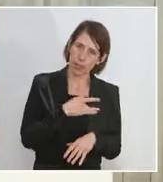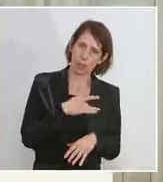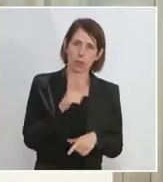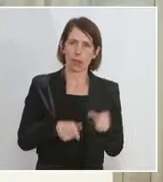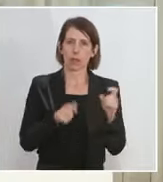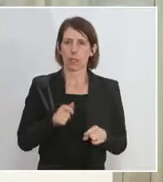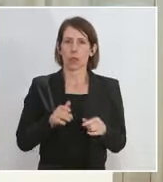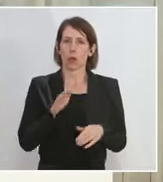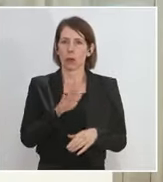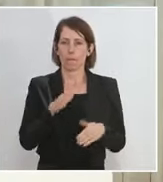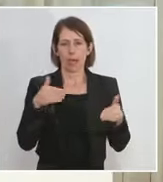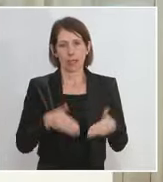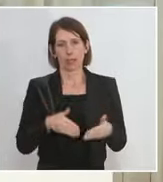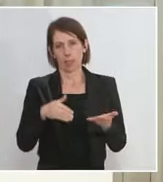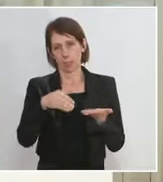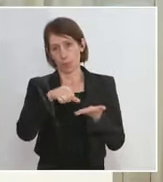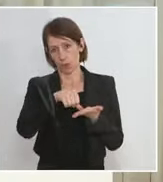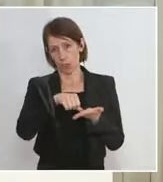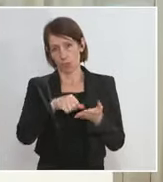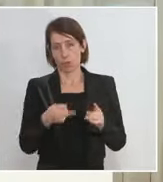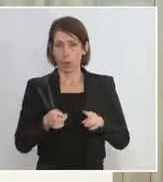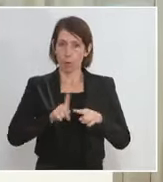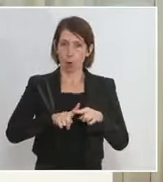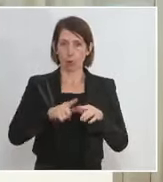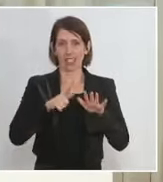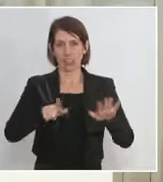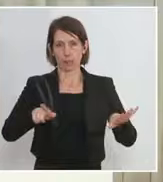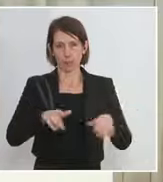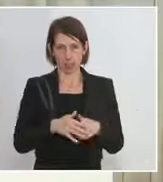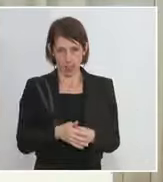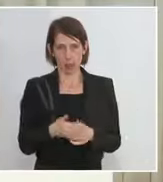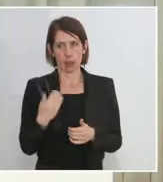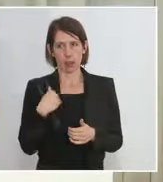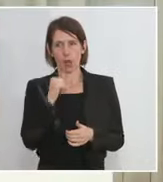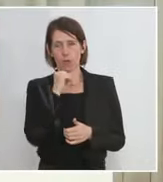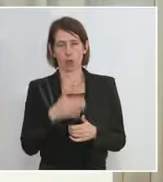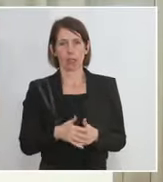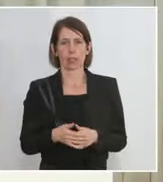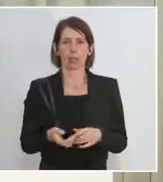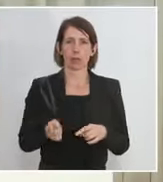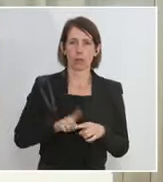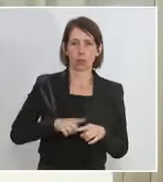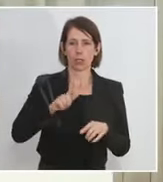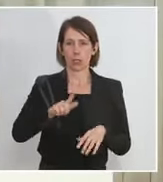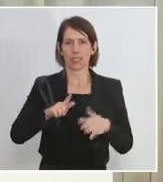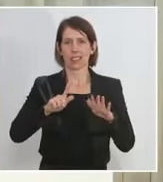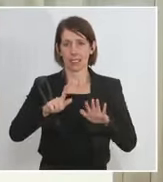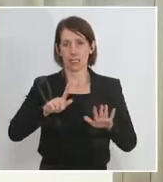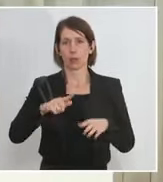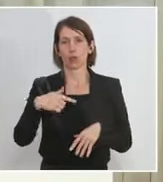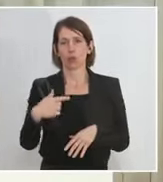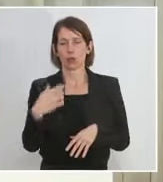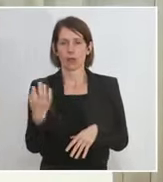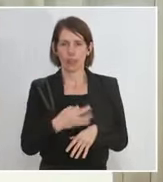Intensivstationen. Das ist ein Plus von 17 im Vergleich zu gestern, vor allem aber ein Plus von 27 %